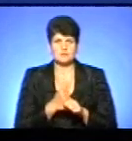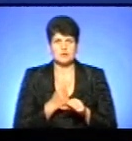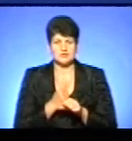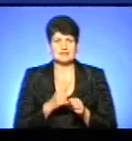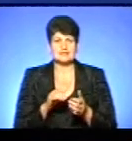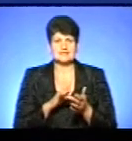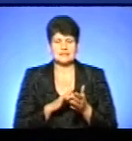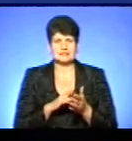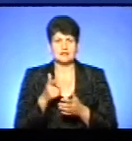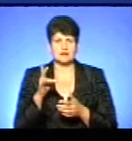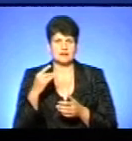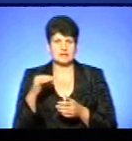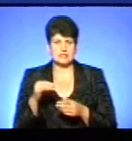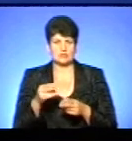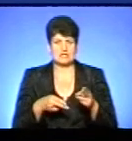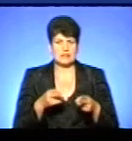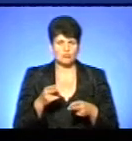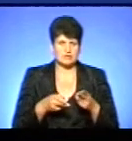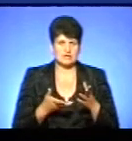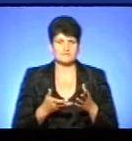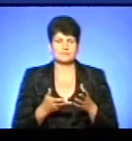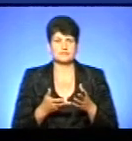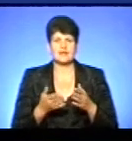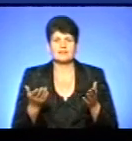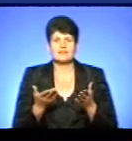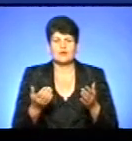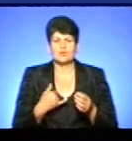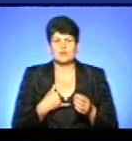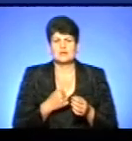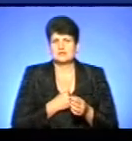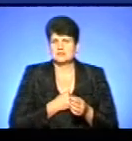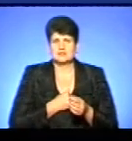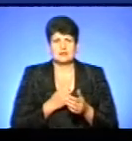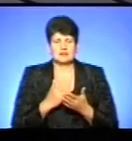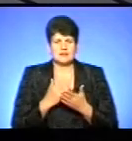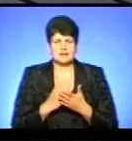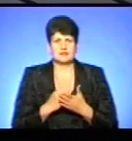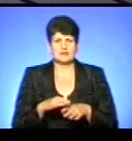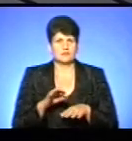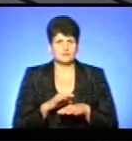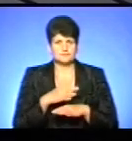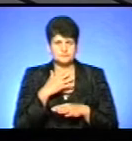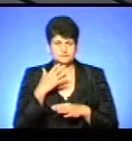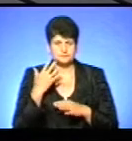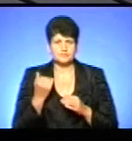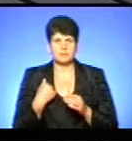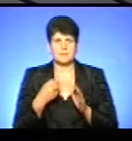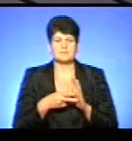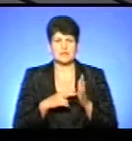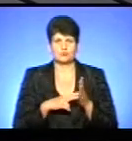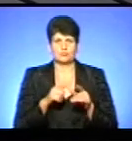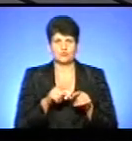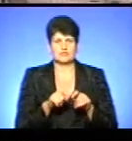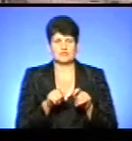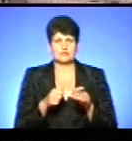центр гнійної хірургії, де, на превеликий жаль, нас зараз є хворі з гостовими літами, також ми плануємо його